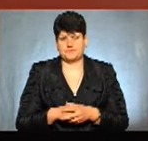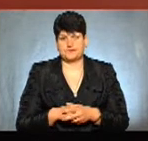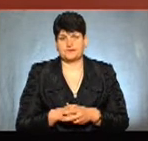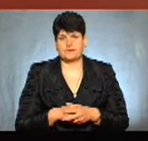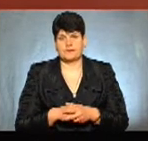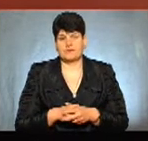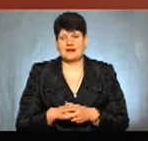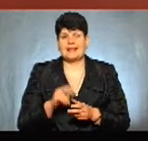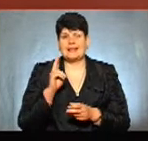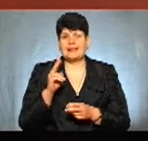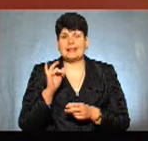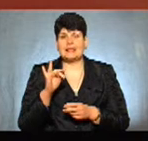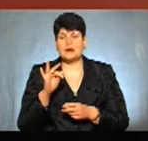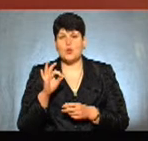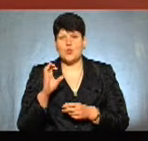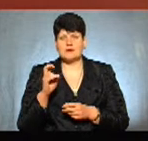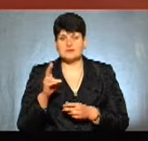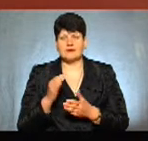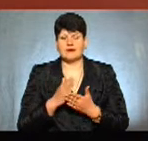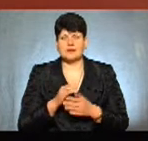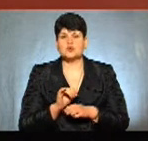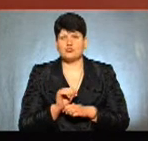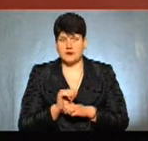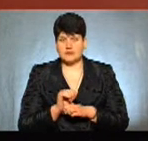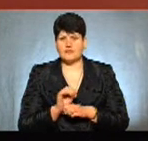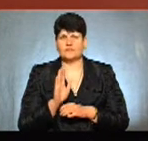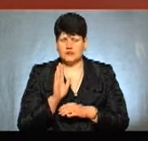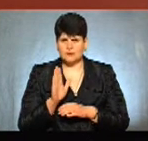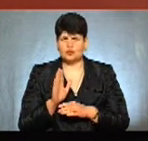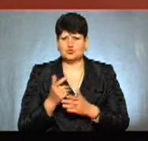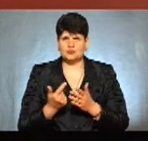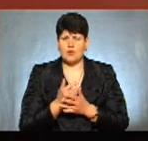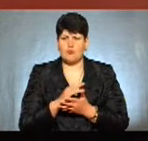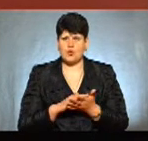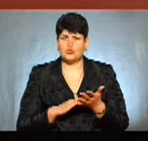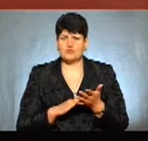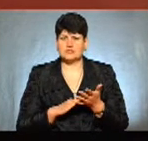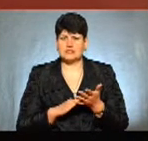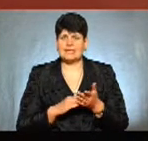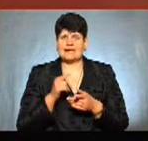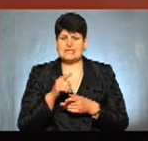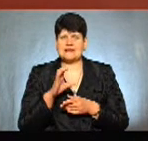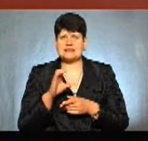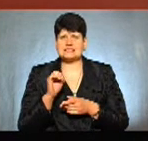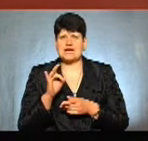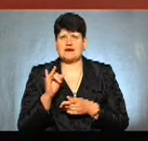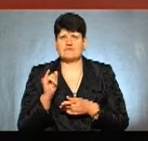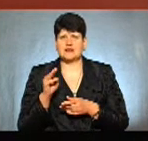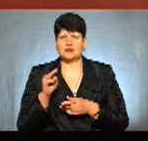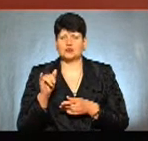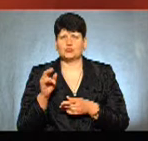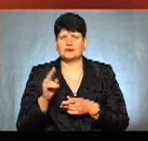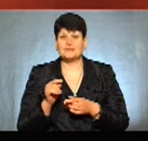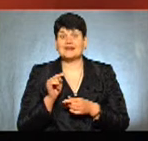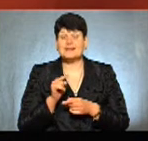Тобто, кіоски, які знаходяться зараз на зупинках, вони будуть з ними продовжуватися, їхні сервітути, дозволи на їхній розміщення? Ну, я кажу, ті,